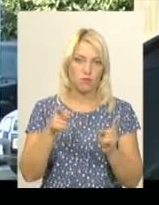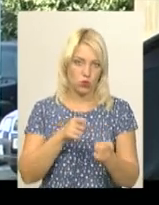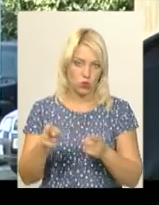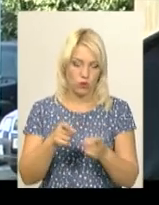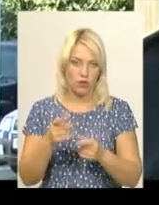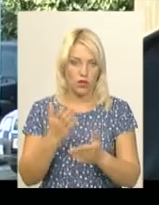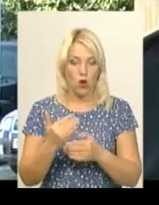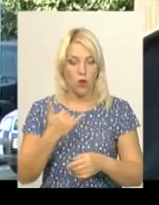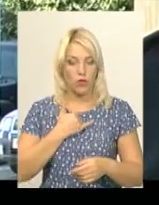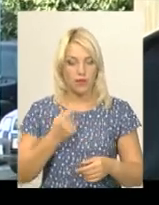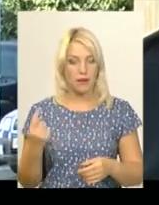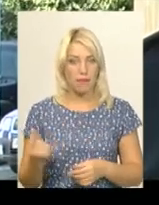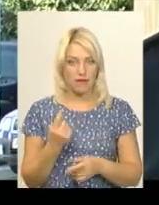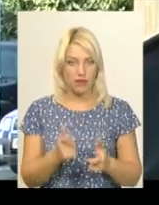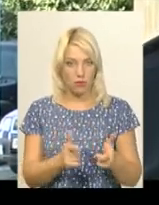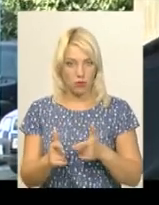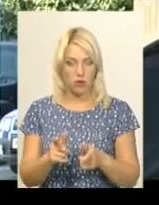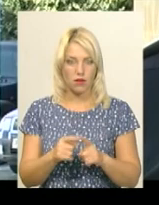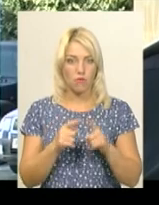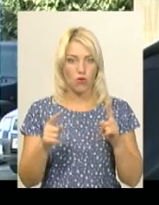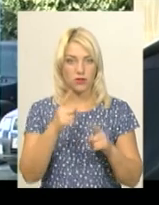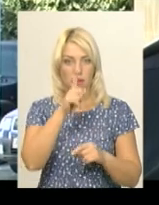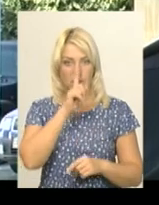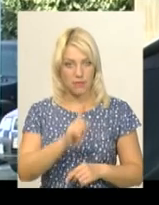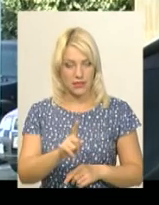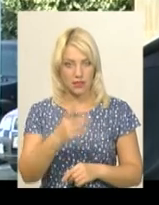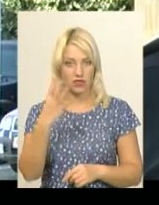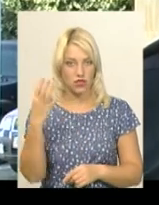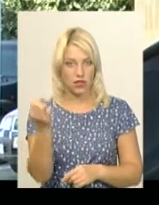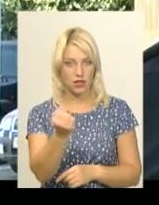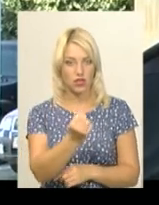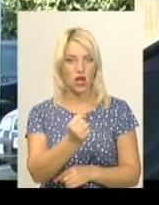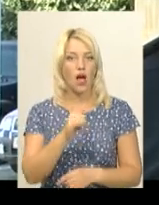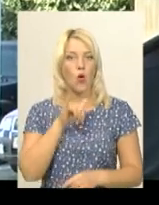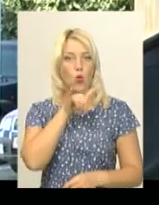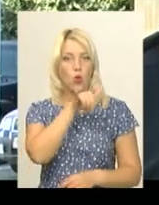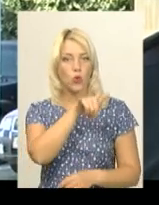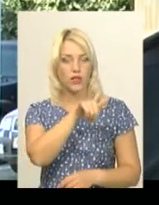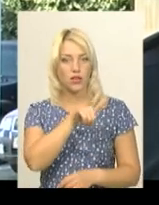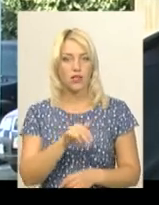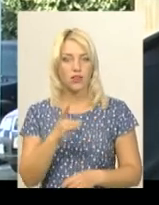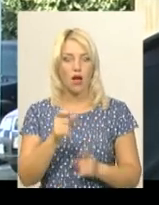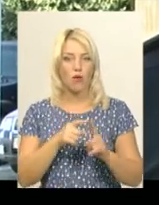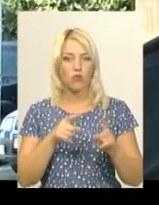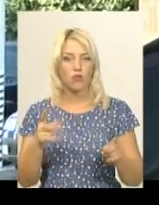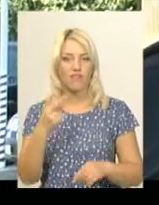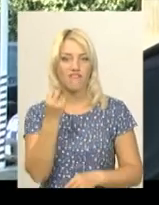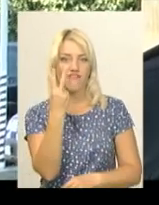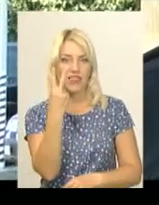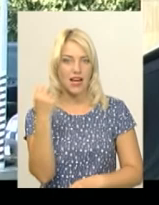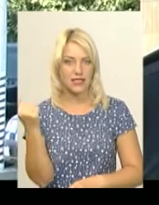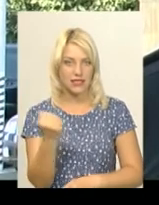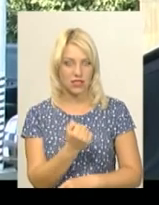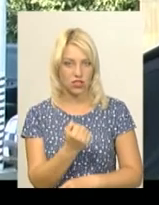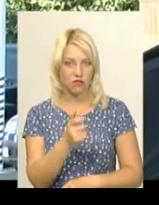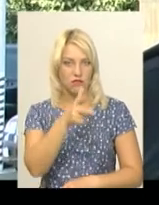в нас первинна підготовка на протязі одного місяцю, це чотири неділі, то у них на протязі 12 неділі це